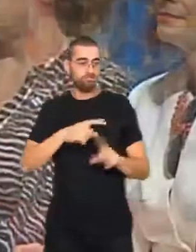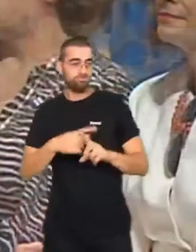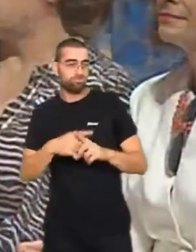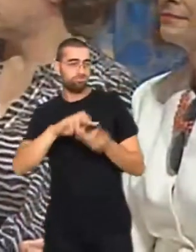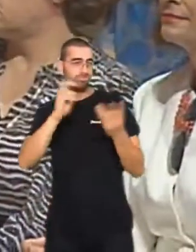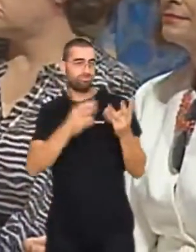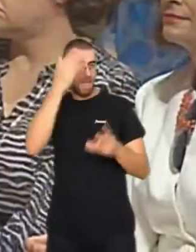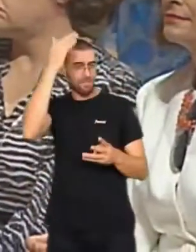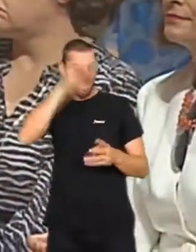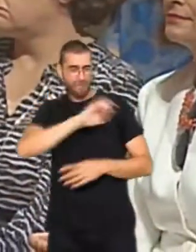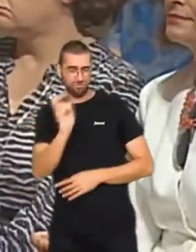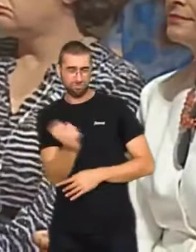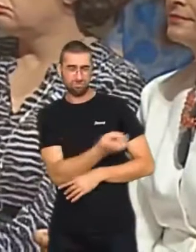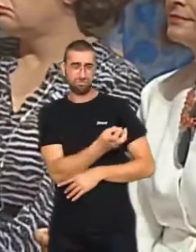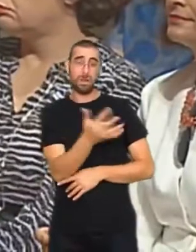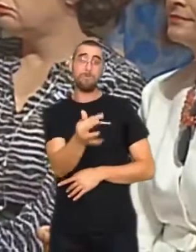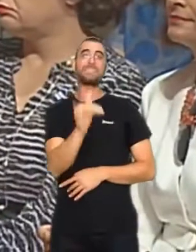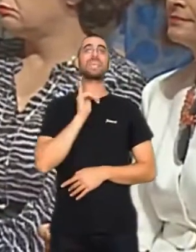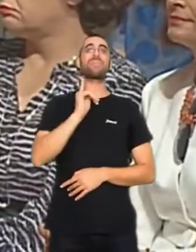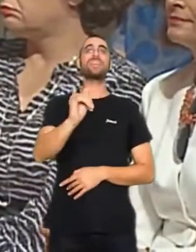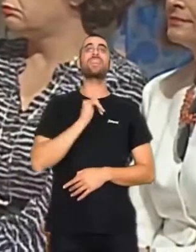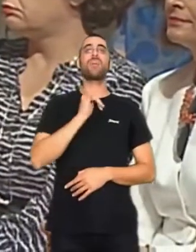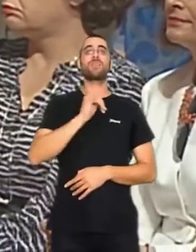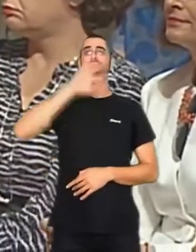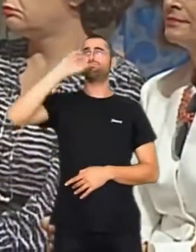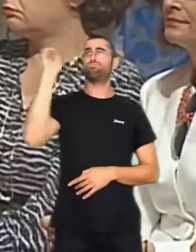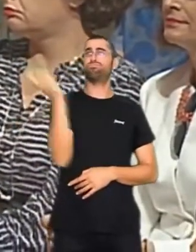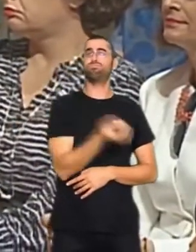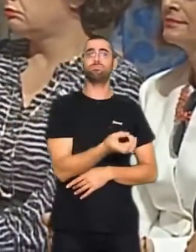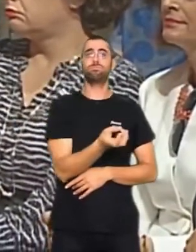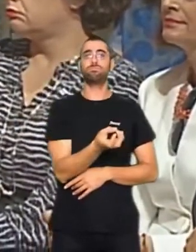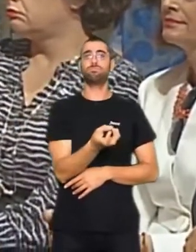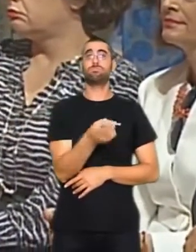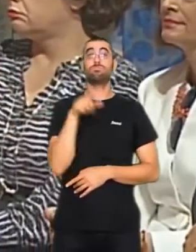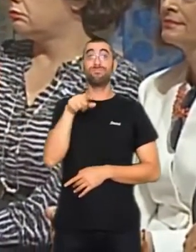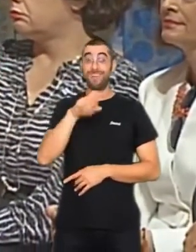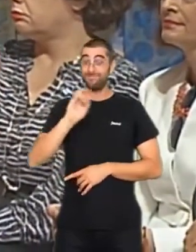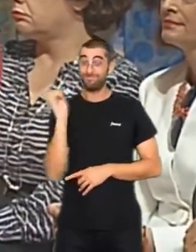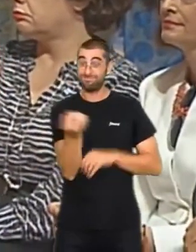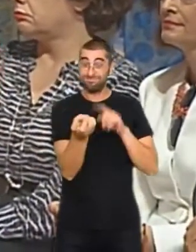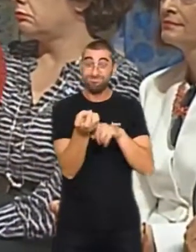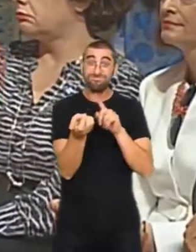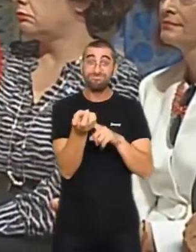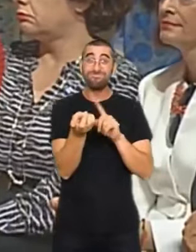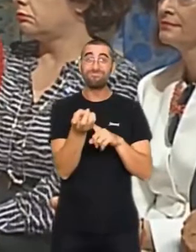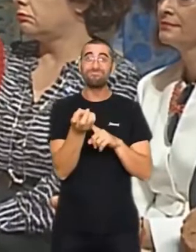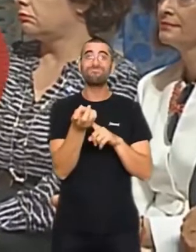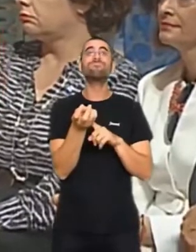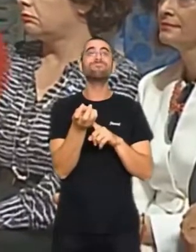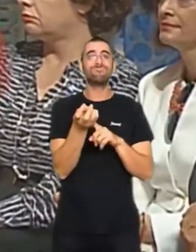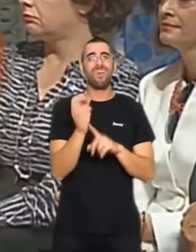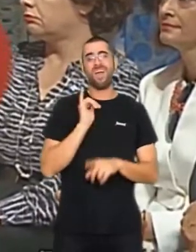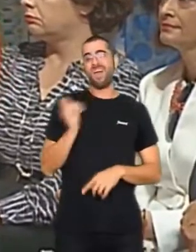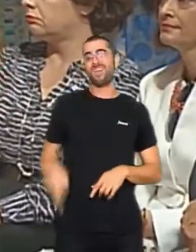ideològiques i identitàries. I aquesta àmplia varietat és la nostra